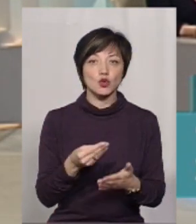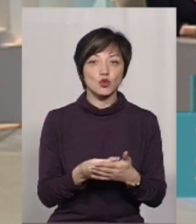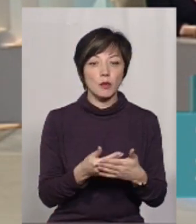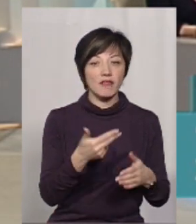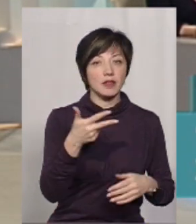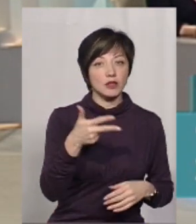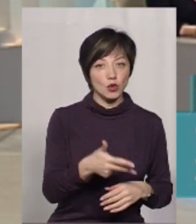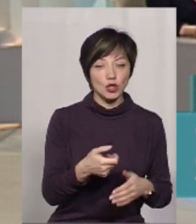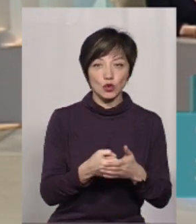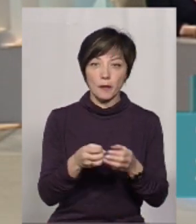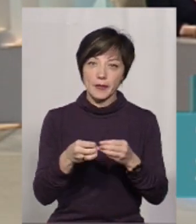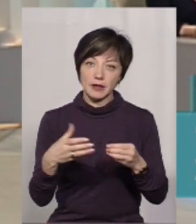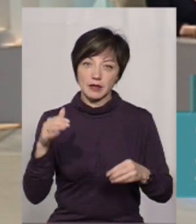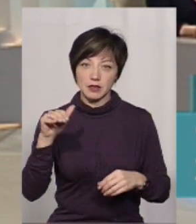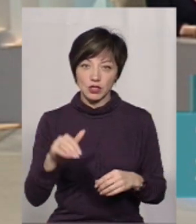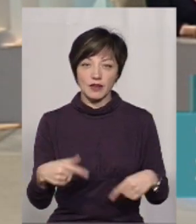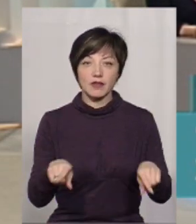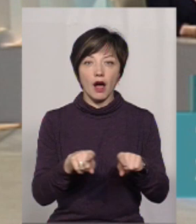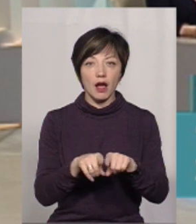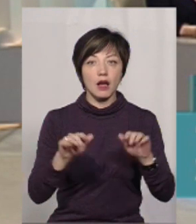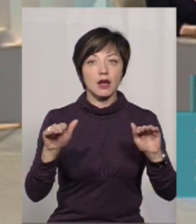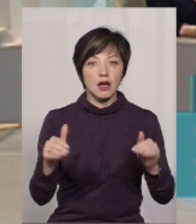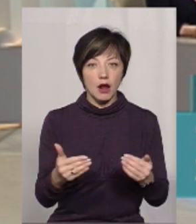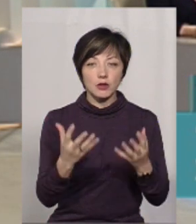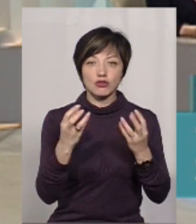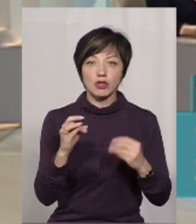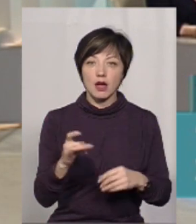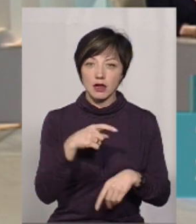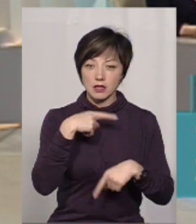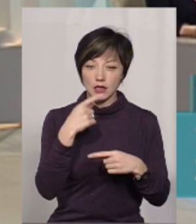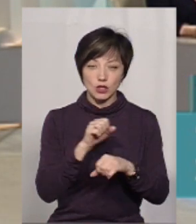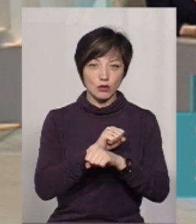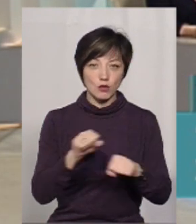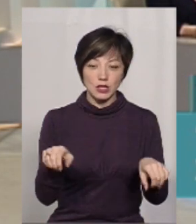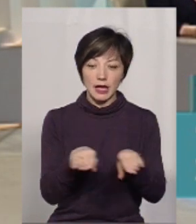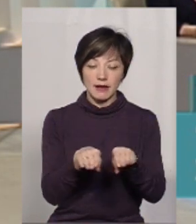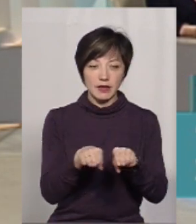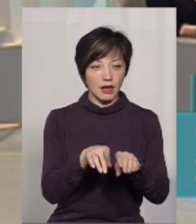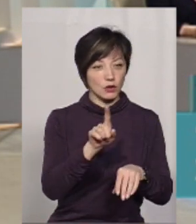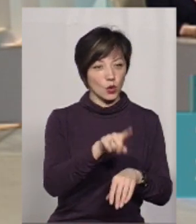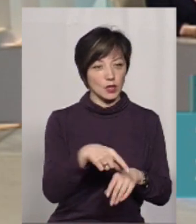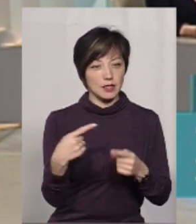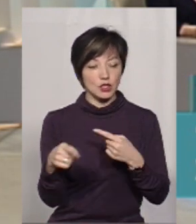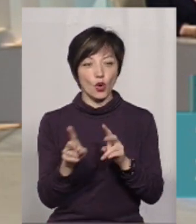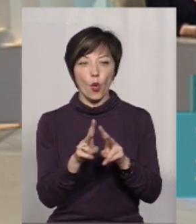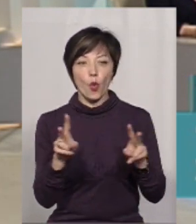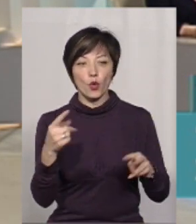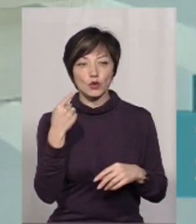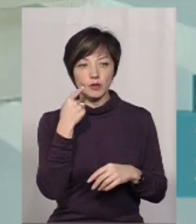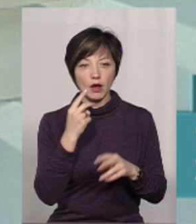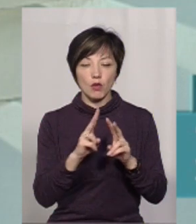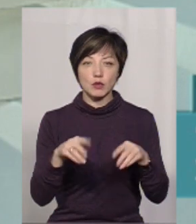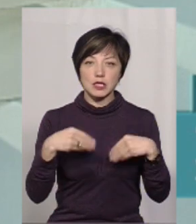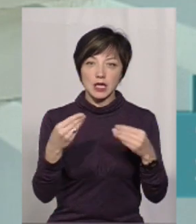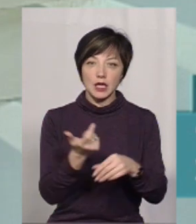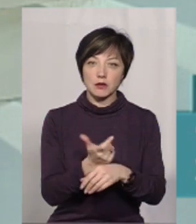від 3 тисяч десь до 15 тисяч. От в таких рамках, ще раз кажу, не можна рівняти одне з іншим. Когось обділили, а